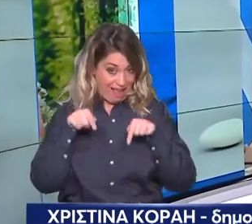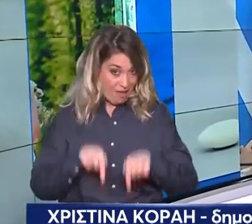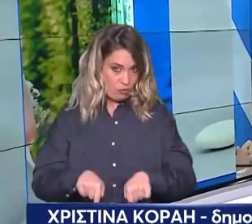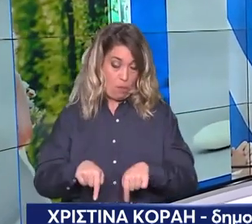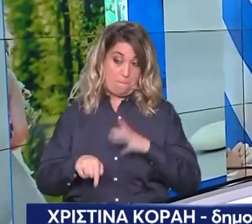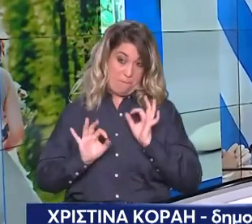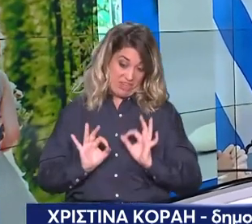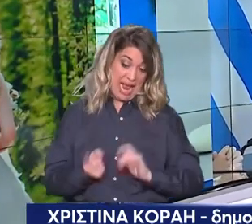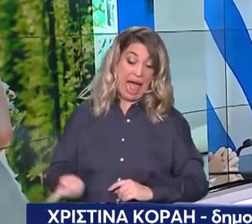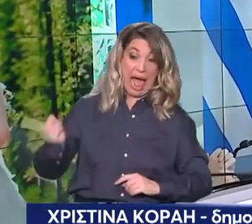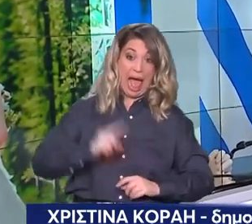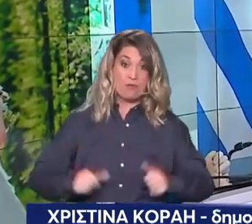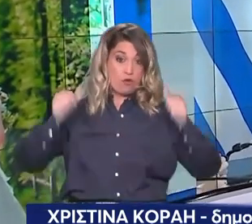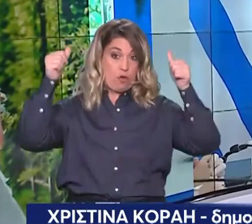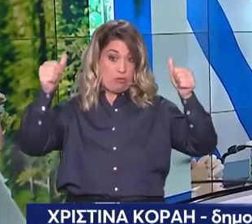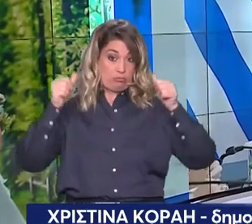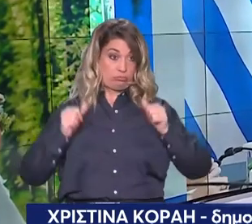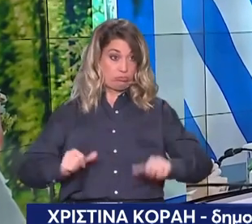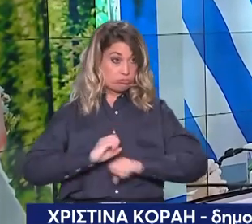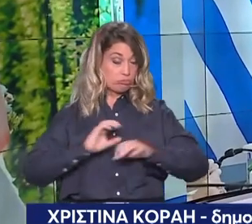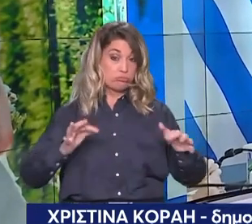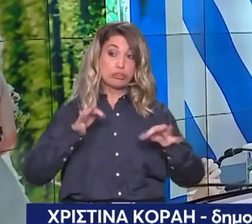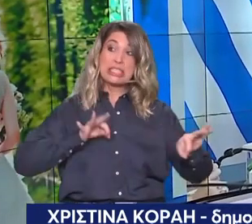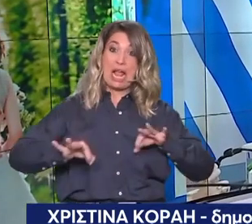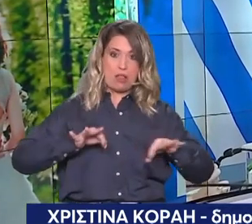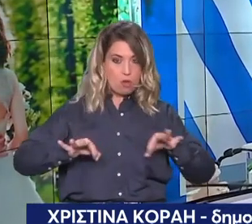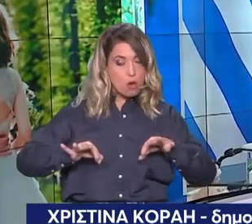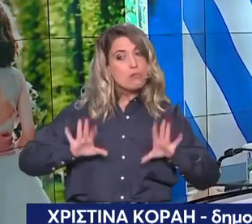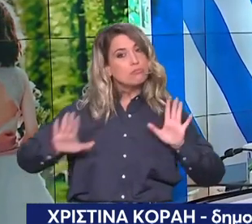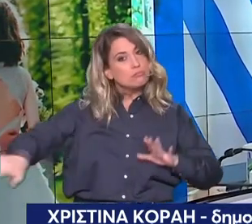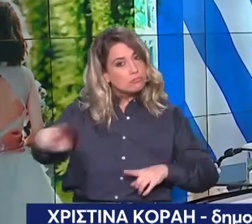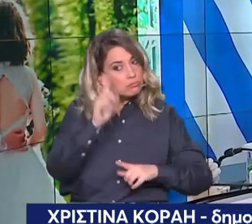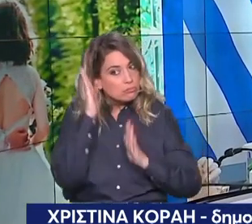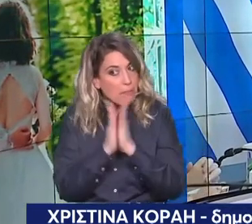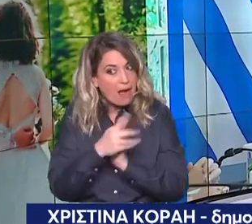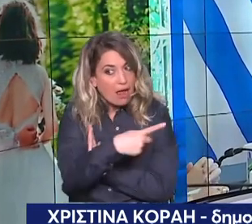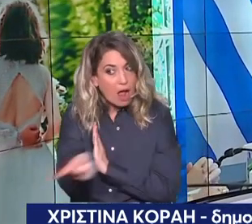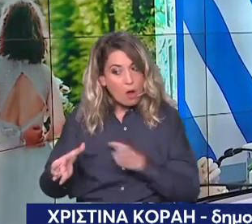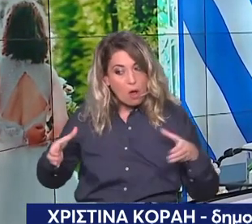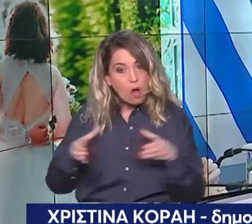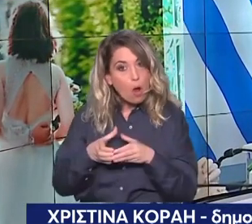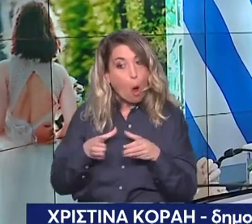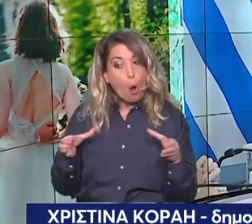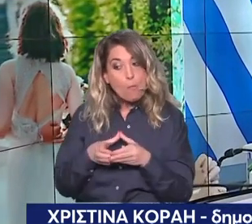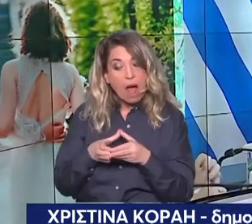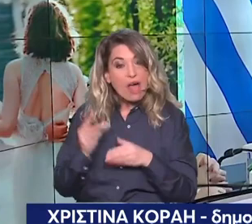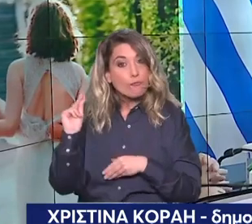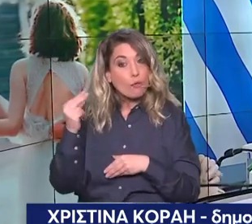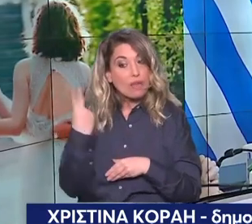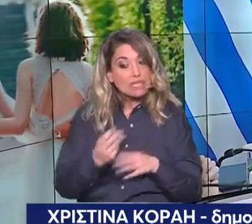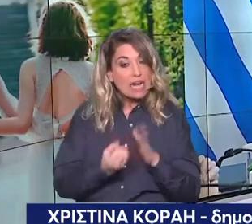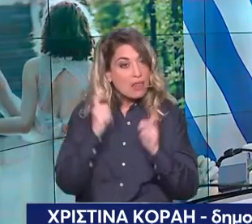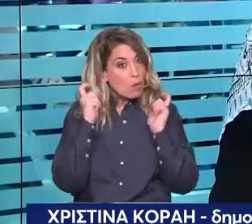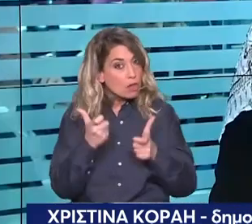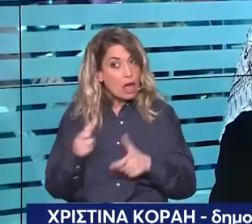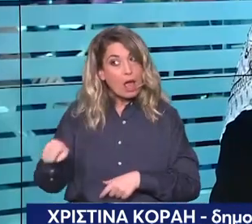σκέφτονται να καταψηφίσουν, να το σκεφτούν από την αρχή. Θα έρθει το νομοσχέδιος. Άρα ξεχάσετε αυτά που